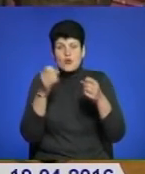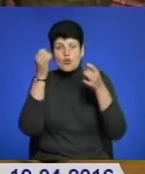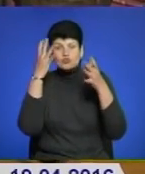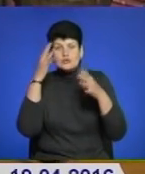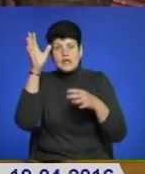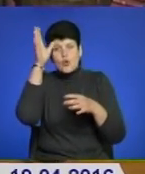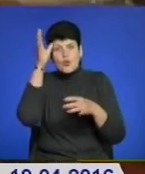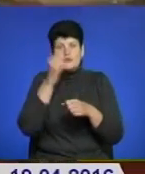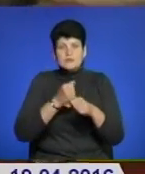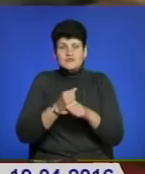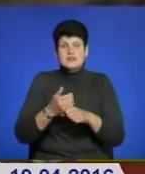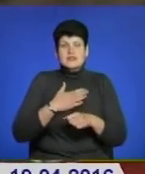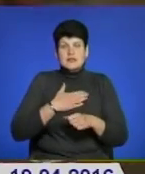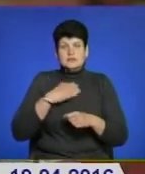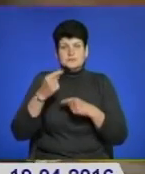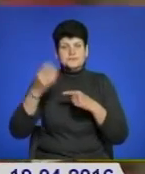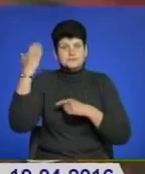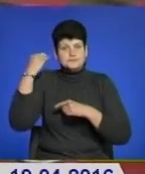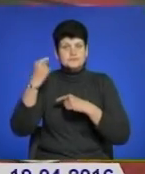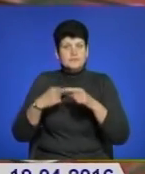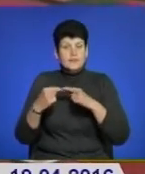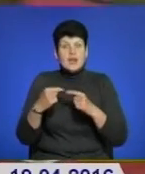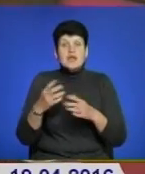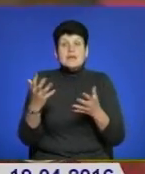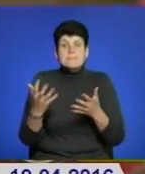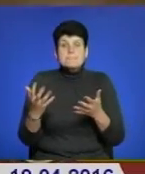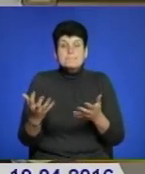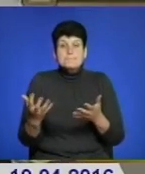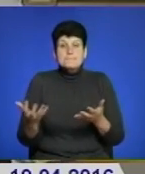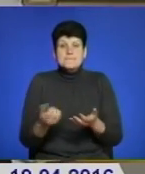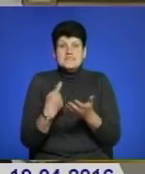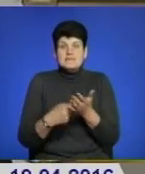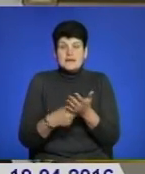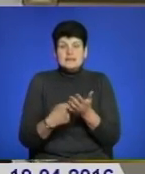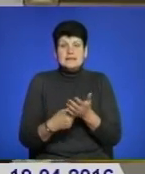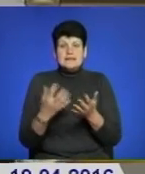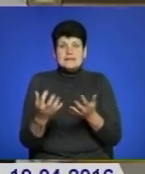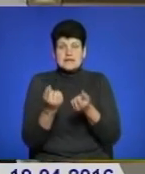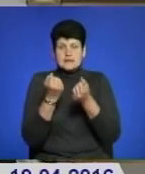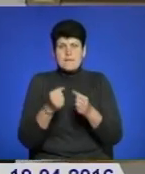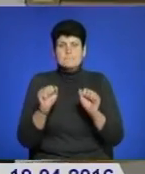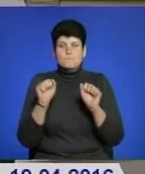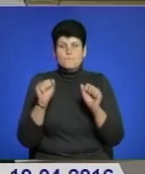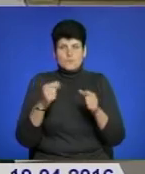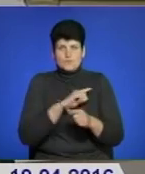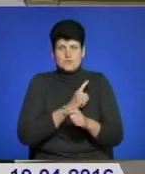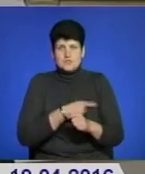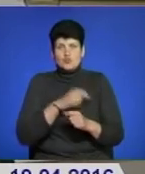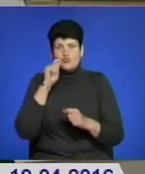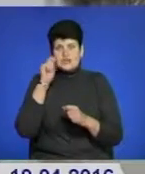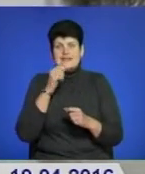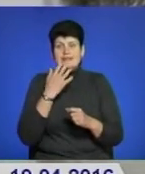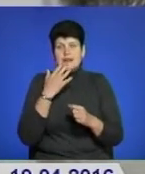напрацювання наших нащадків та підтвердити знайденими артефактами потужність української національної культури.